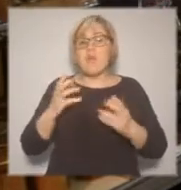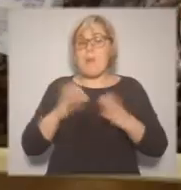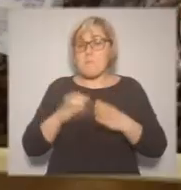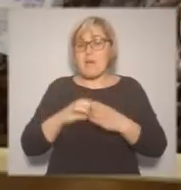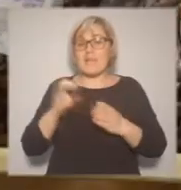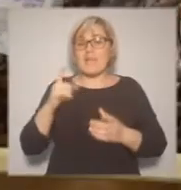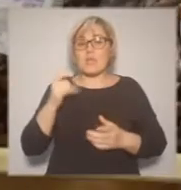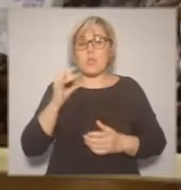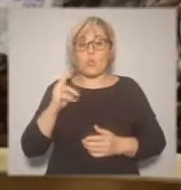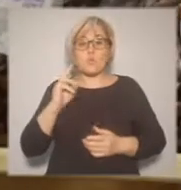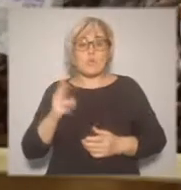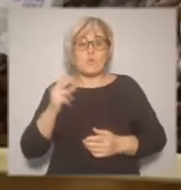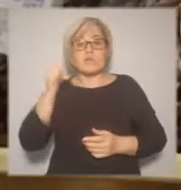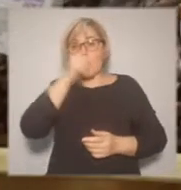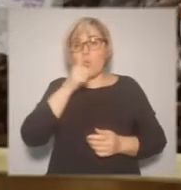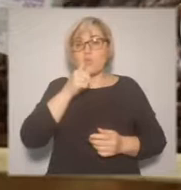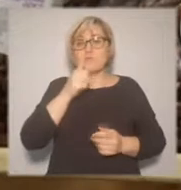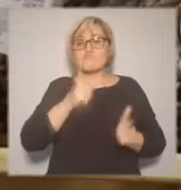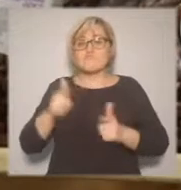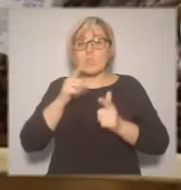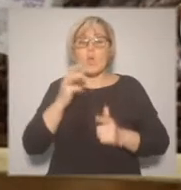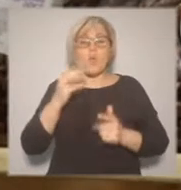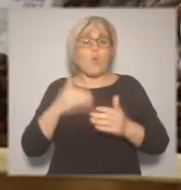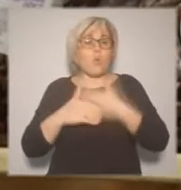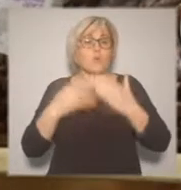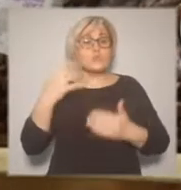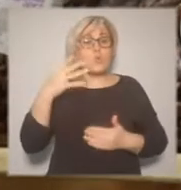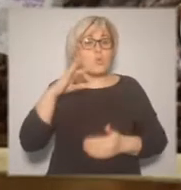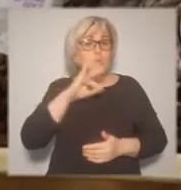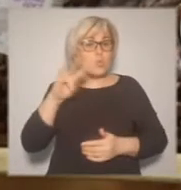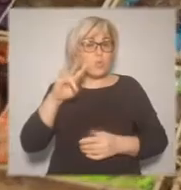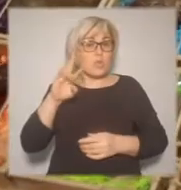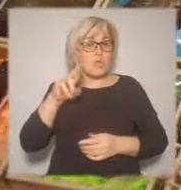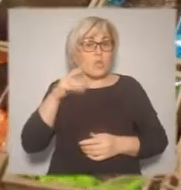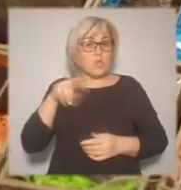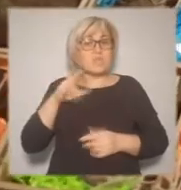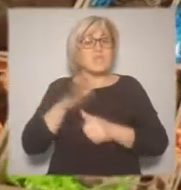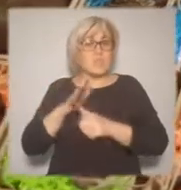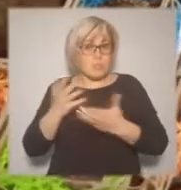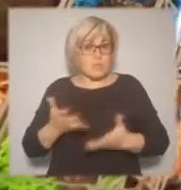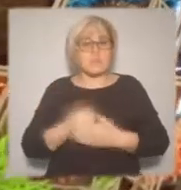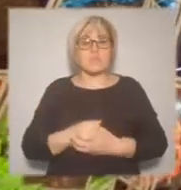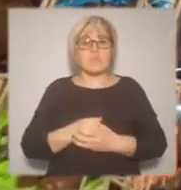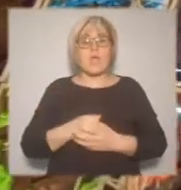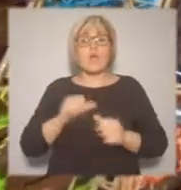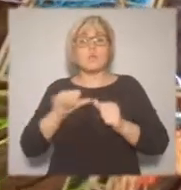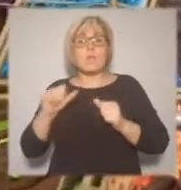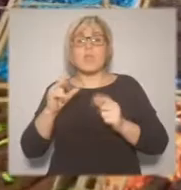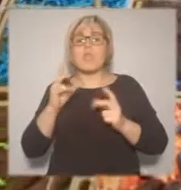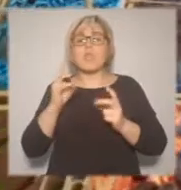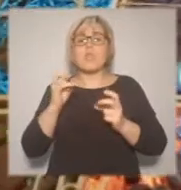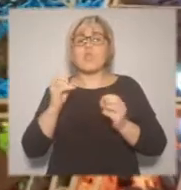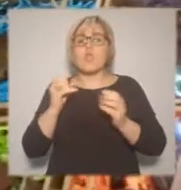около 40 тонн ягод и грибов. Большинство местных товаропроизводителей действительно отмечают, что легче выходить на рынок сбыта не